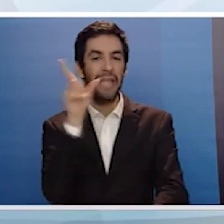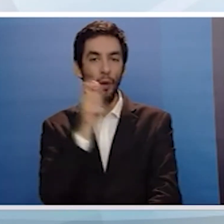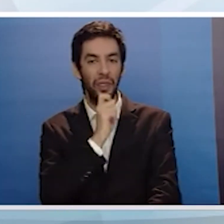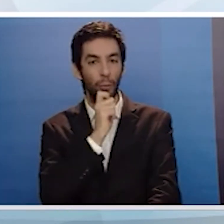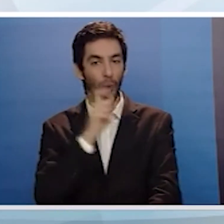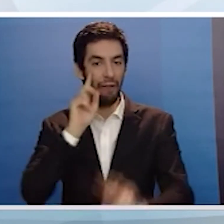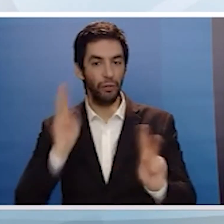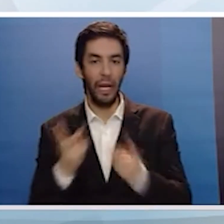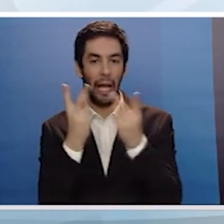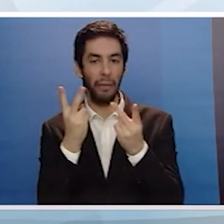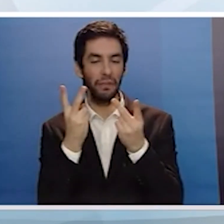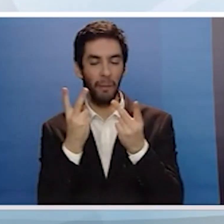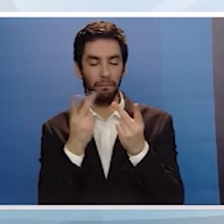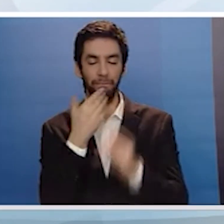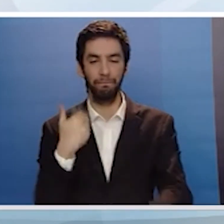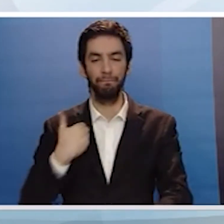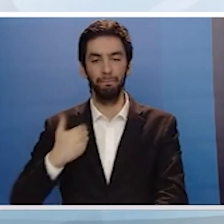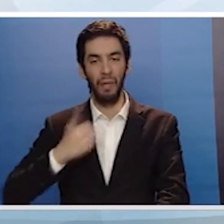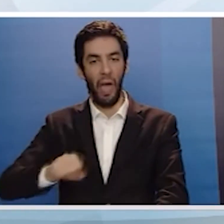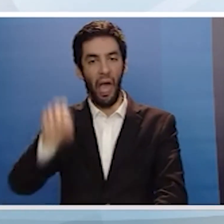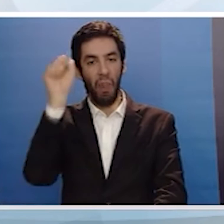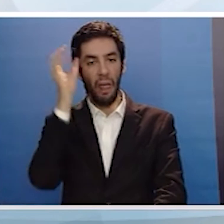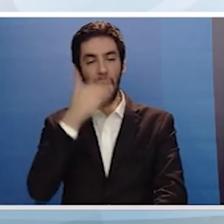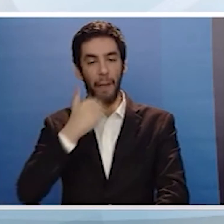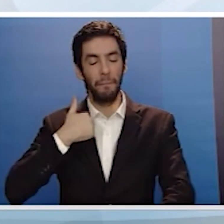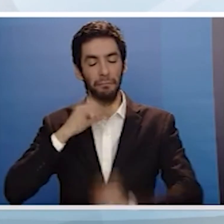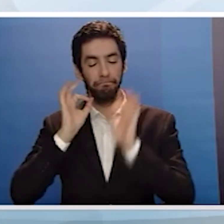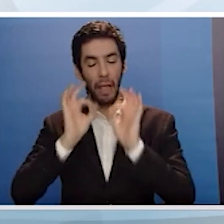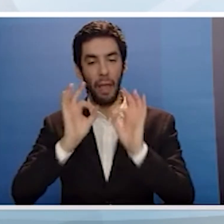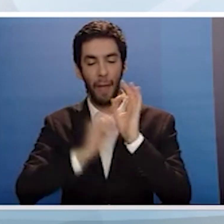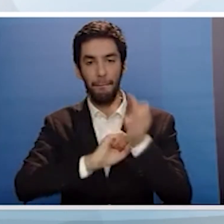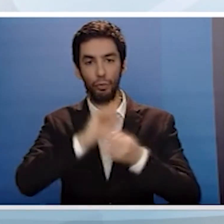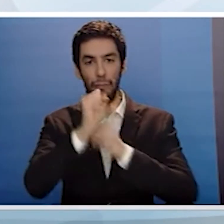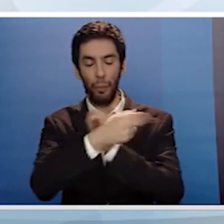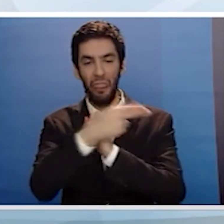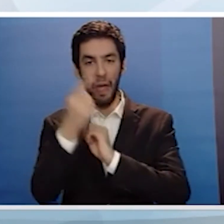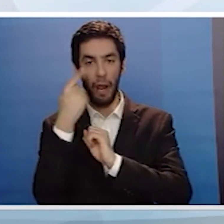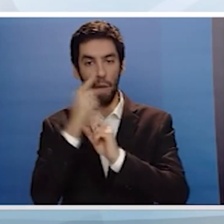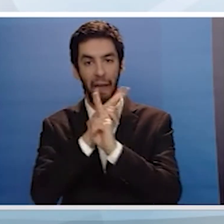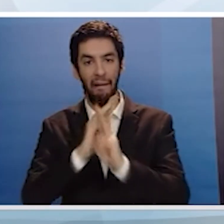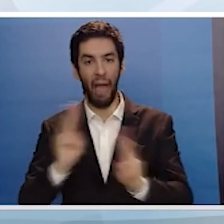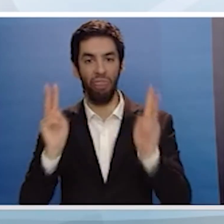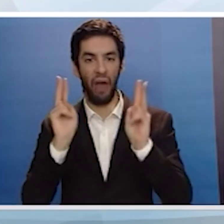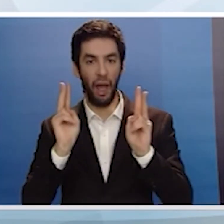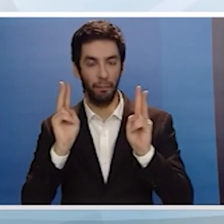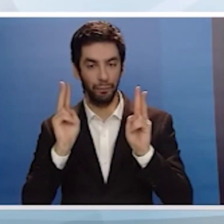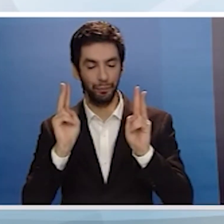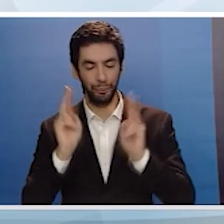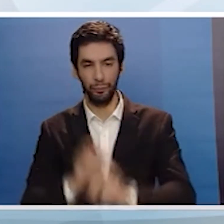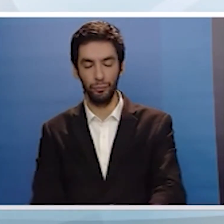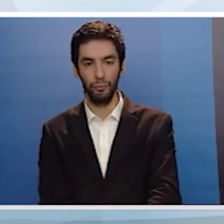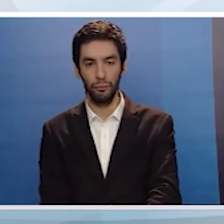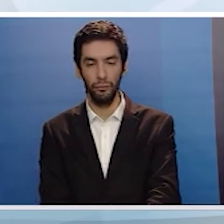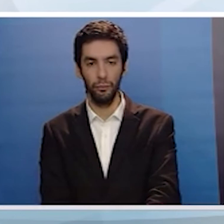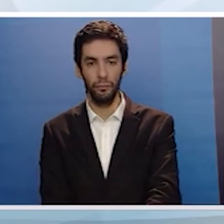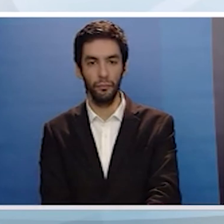όχι επιφανειακά αλλά ουσιαστικά και με την αποκάλυψη των σκανδάλων. Από αυτό το βήμα για ακόμα μια φορά θα ήθελα